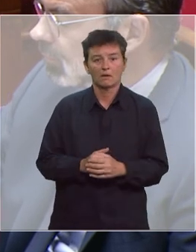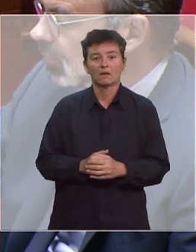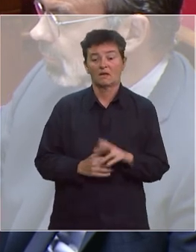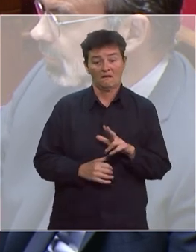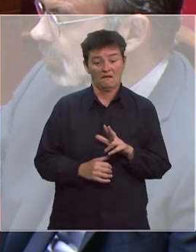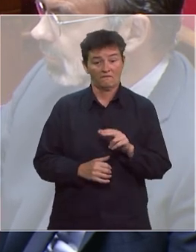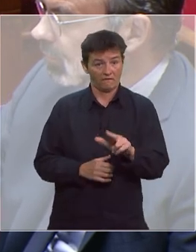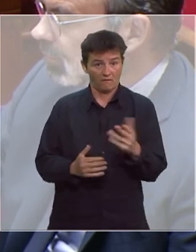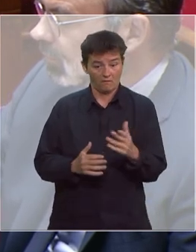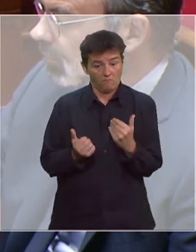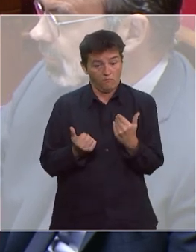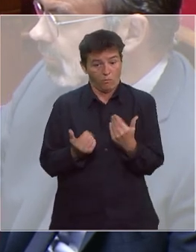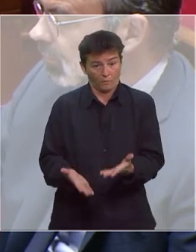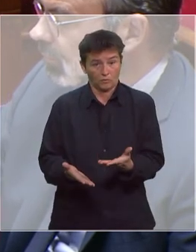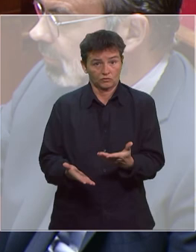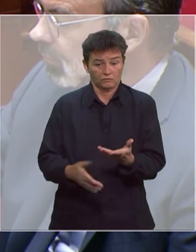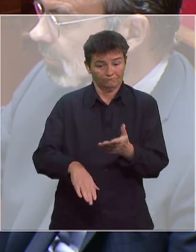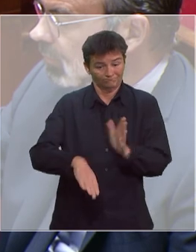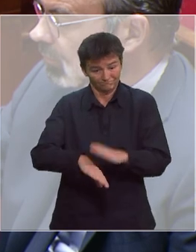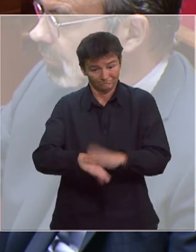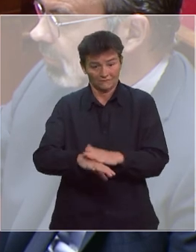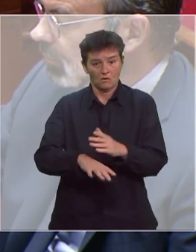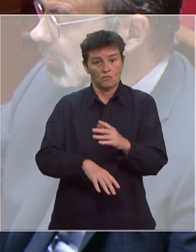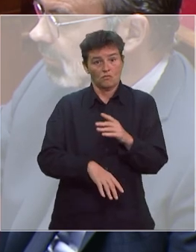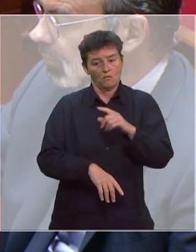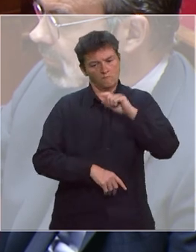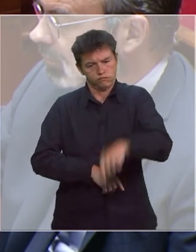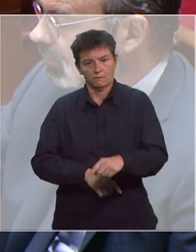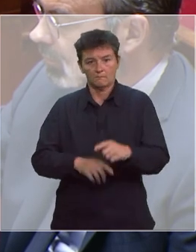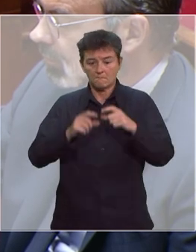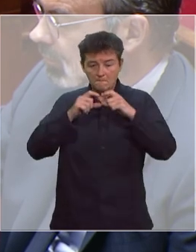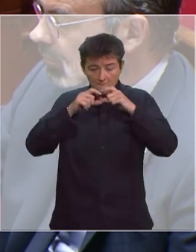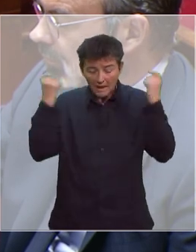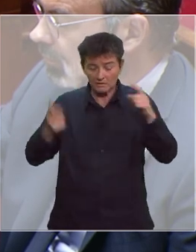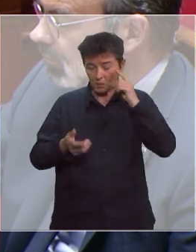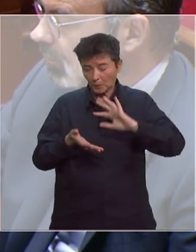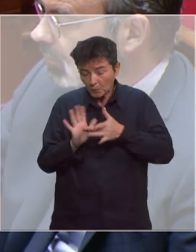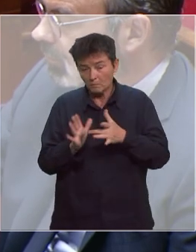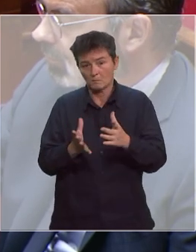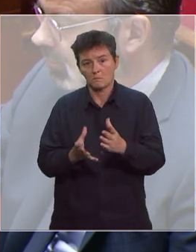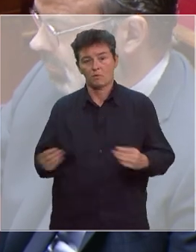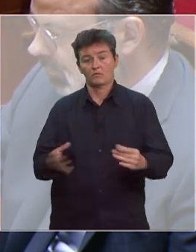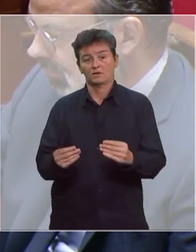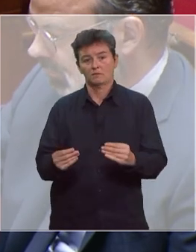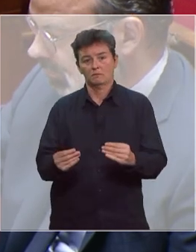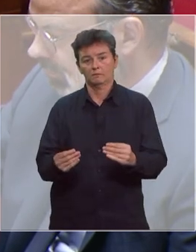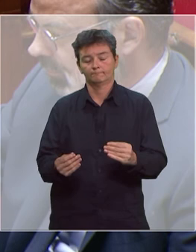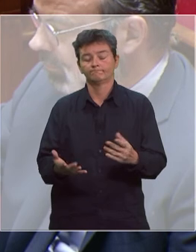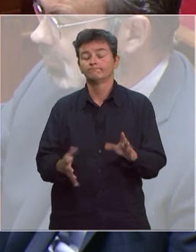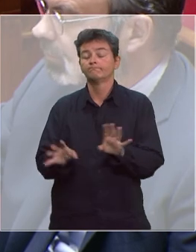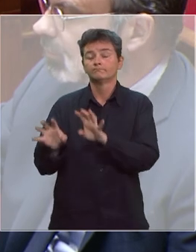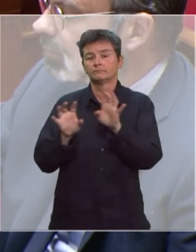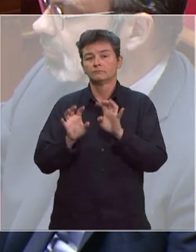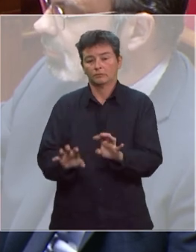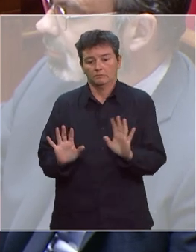proposer, inciter, voire contraindre le port d'un masque en population générale. Cette question-là, elle est ouverte, je le dis